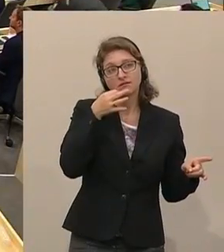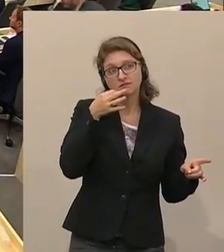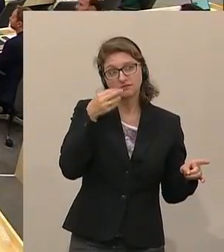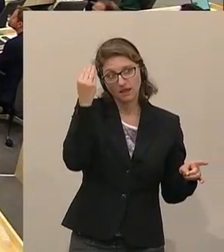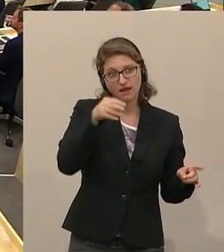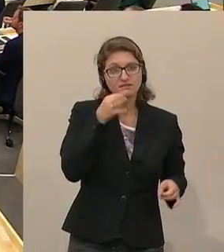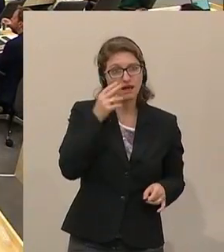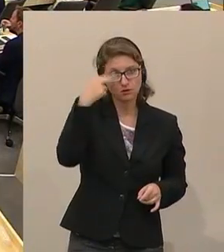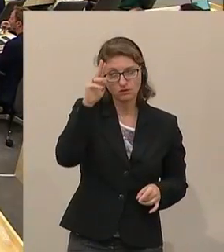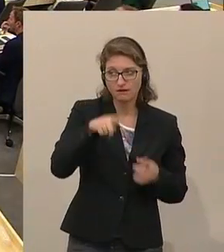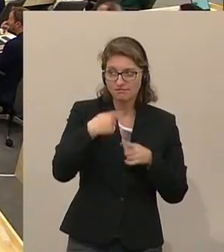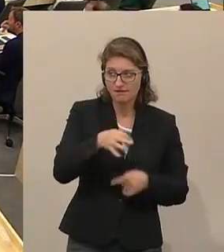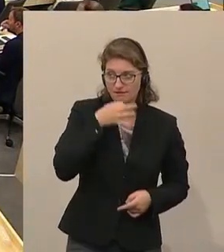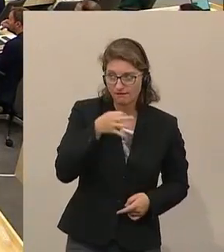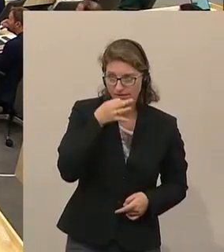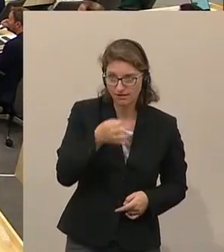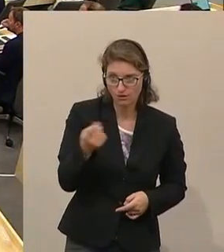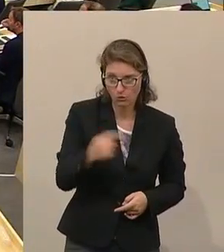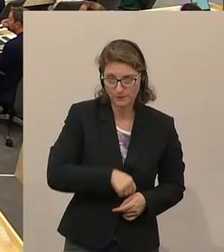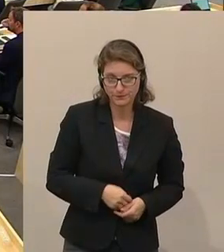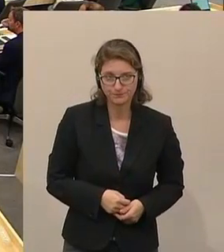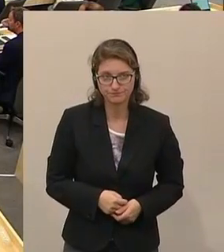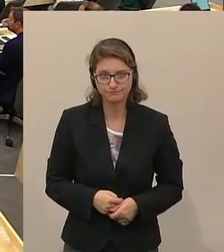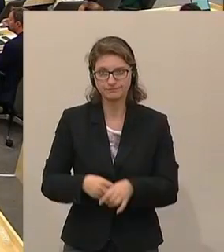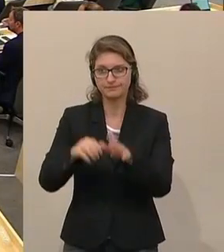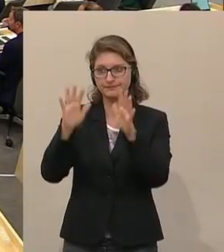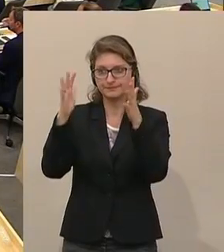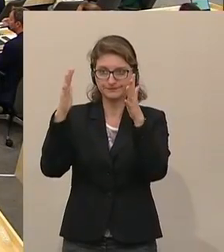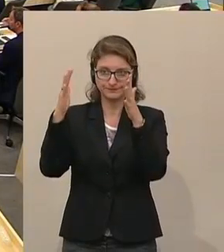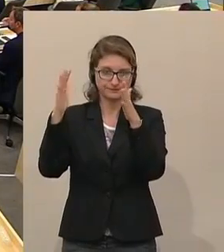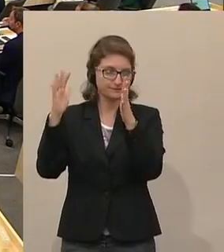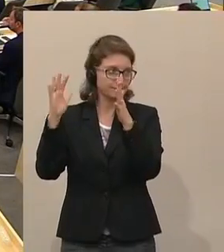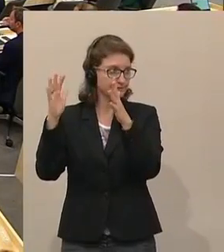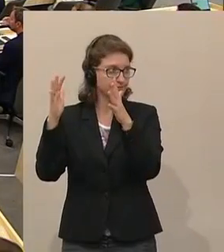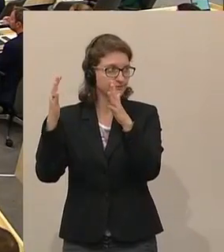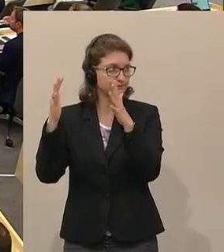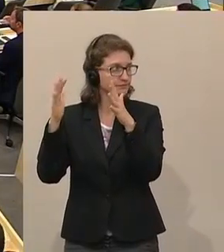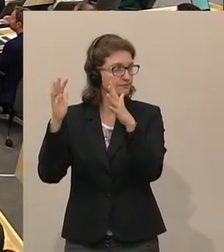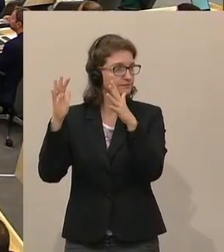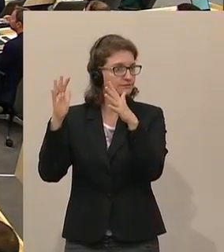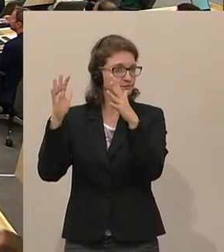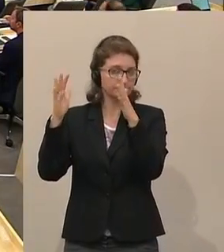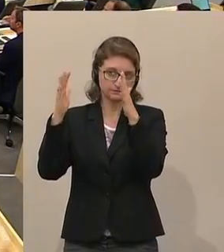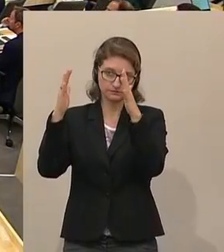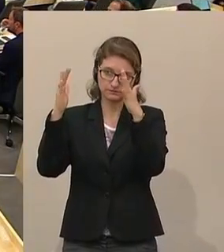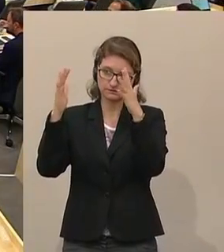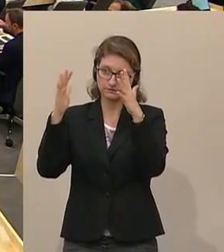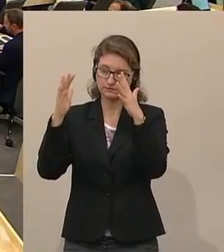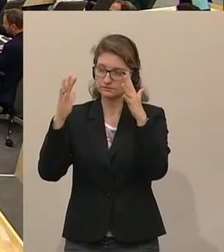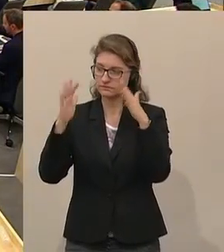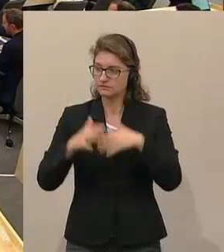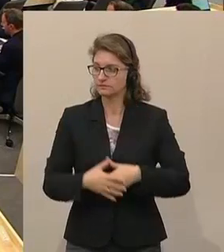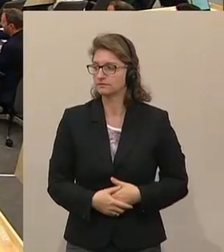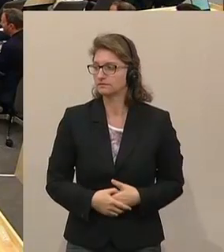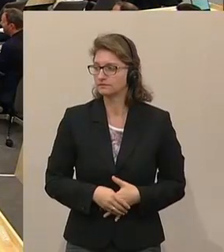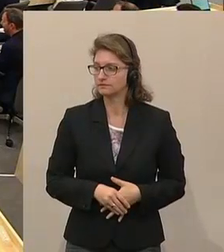Es gehe hier um Ermittlungsverantwortung und nicht um Ermittlungsdruck. Korruptionsverwürfe müssten aufgeklärt werden. So Vizekanzler